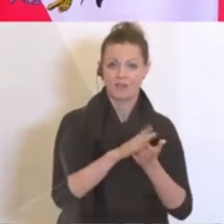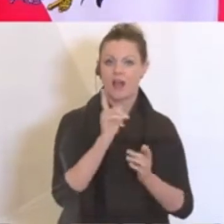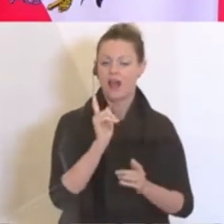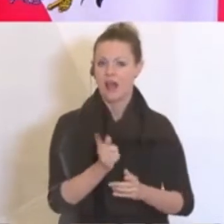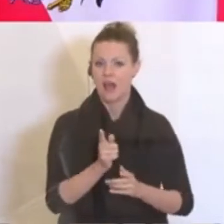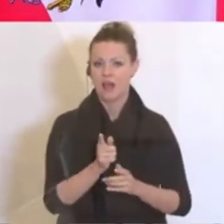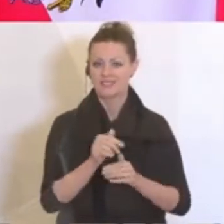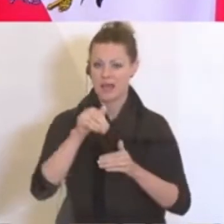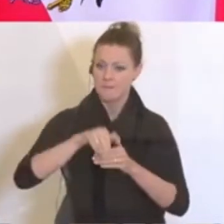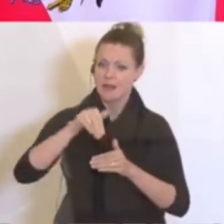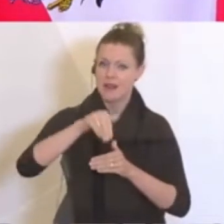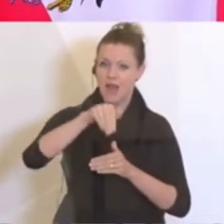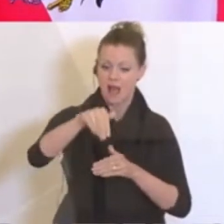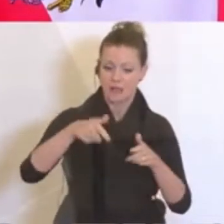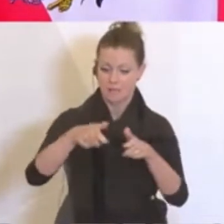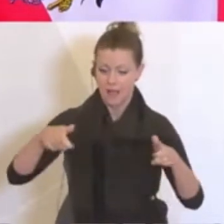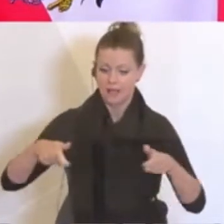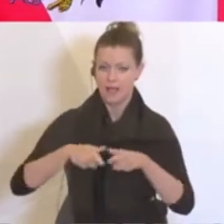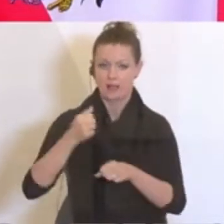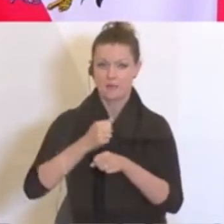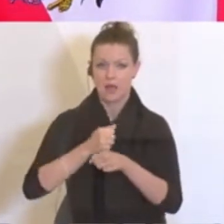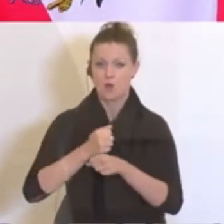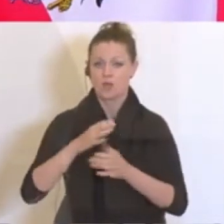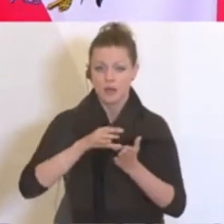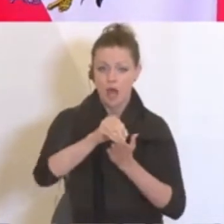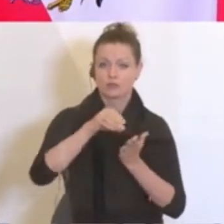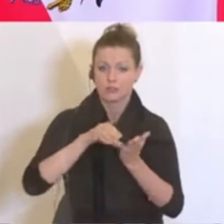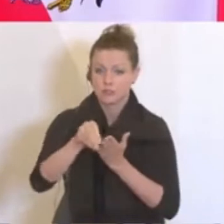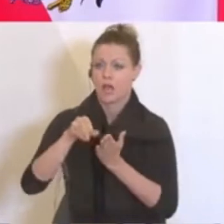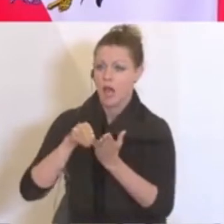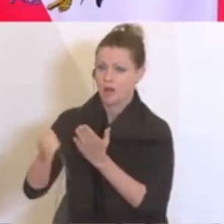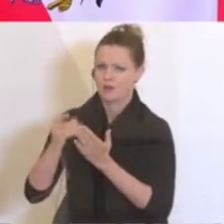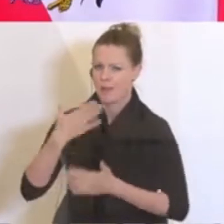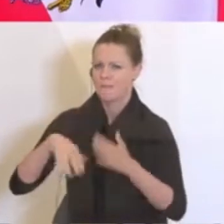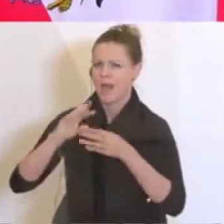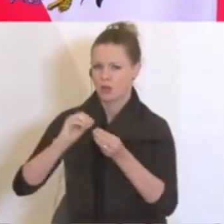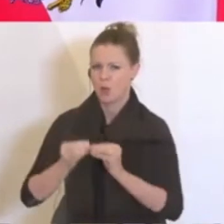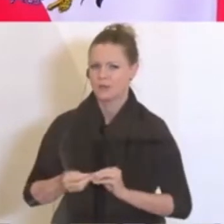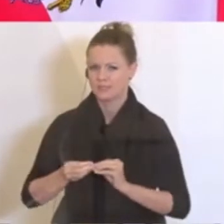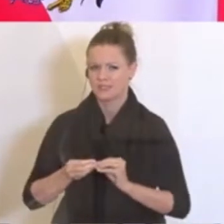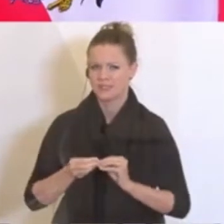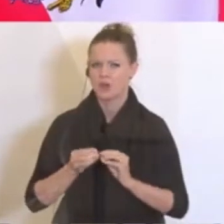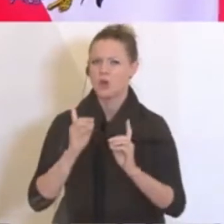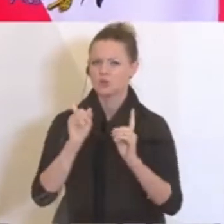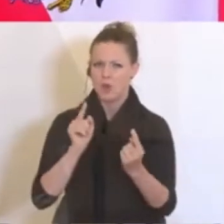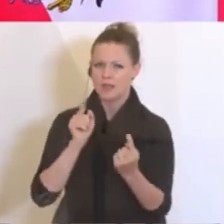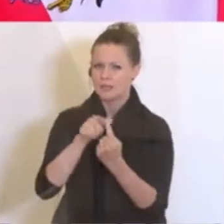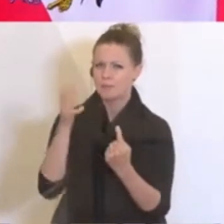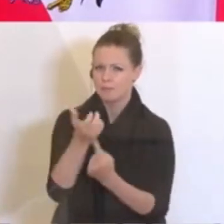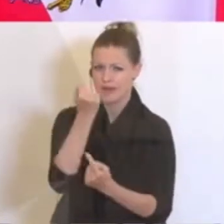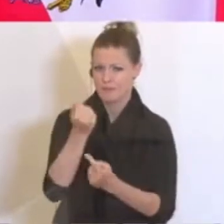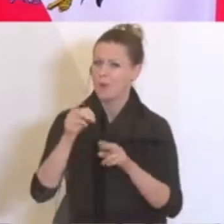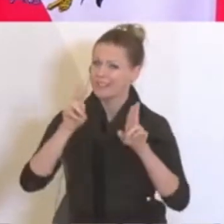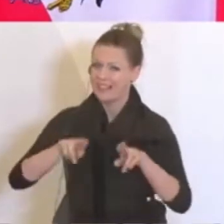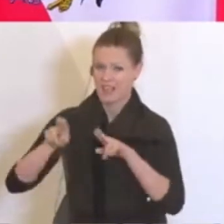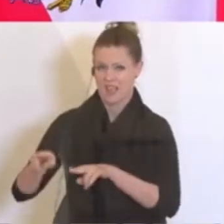ganzen Milliardenpakete zu schnüren, um dann Auszahlungen zu generieren, die natürlich einerseits treffsicher sein sollen und gerecht. Und